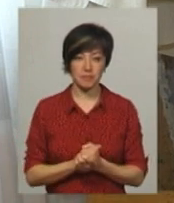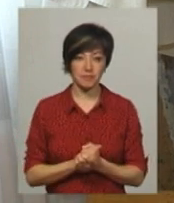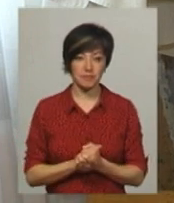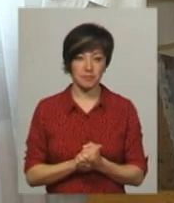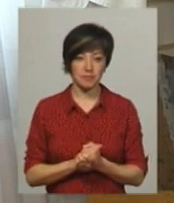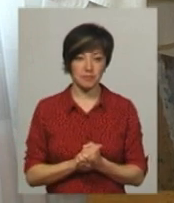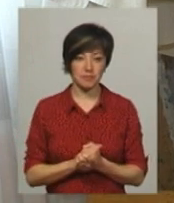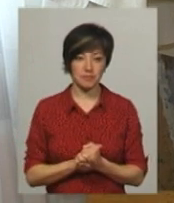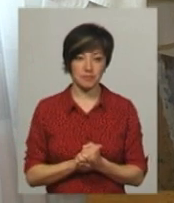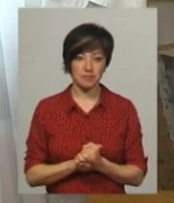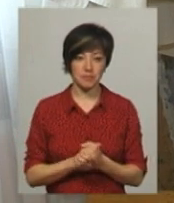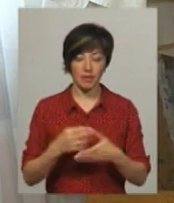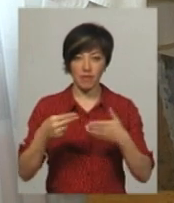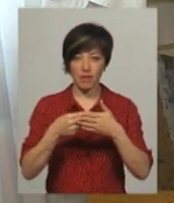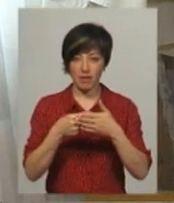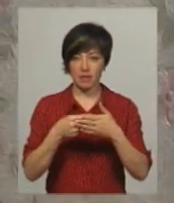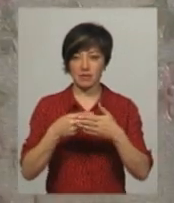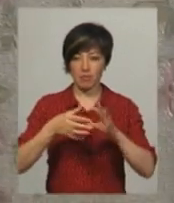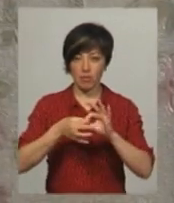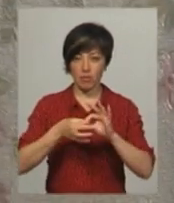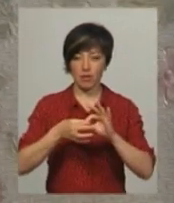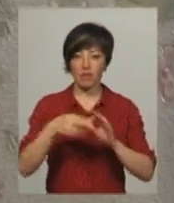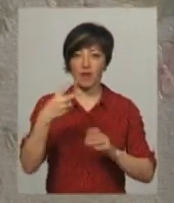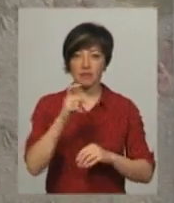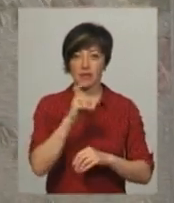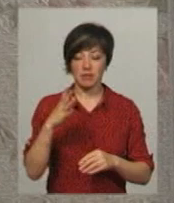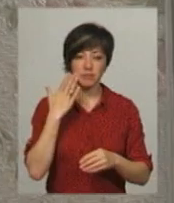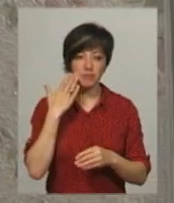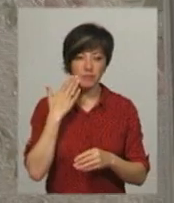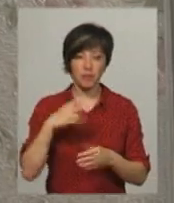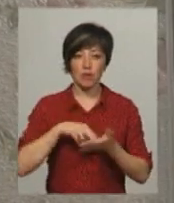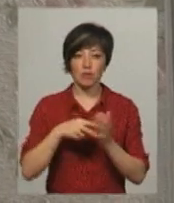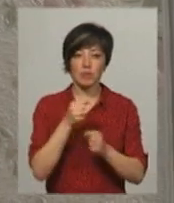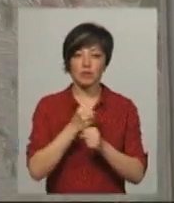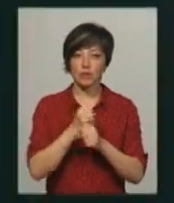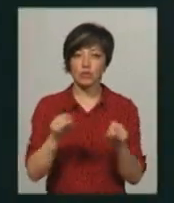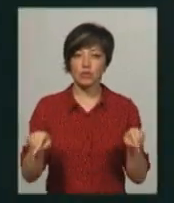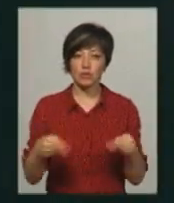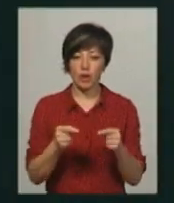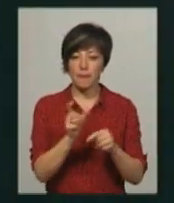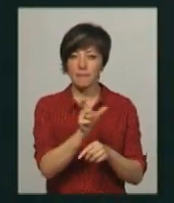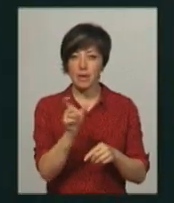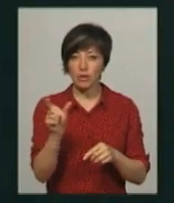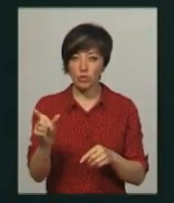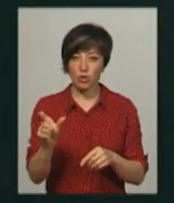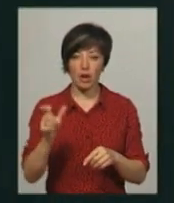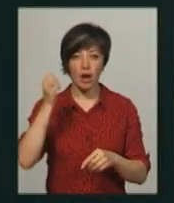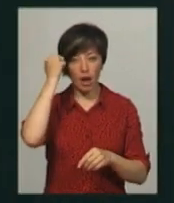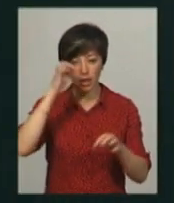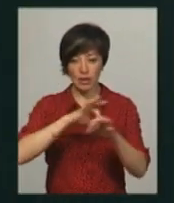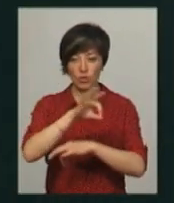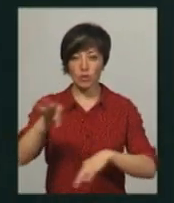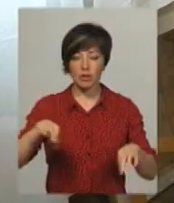Ось так. Це 20 хвилин мене орієнтовно пішло. Костянтит Сапошко планує попрацювати над створенням мініатюрних архітектурних пам'яток